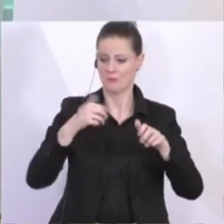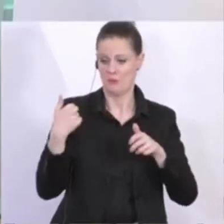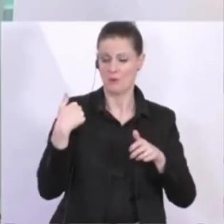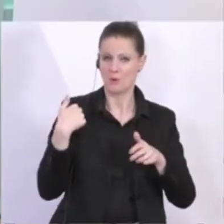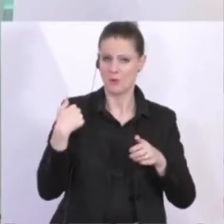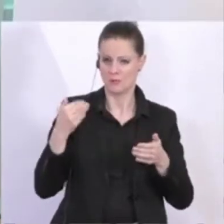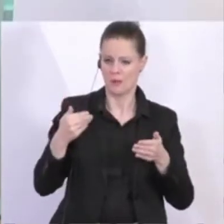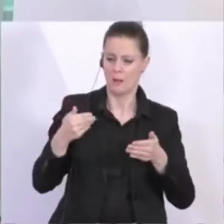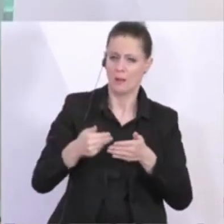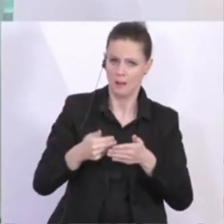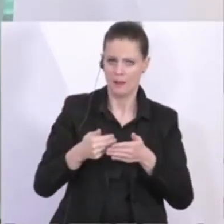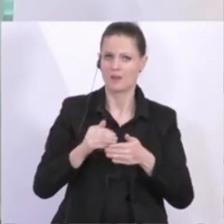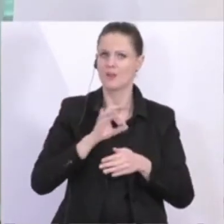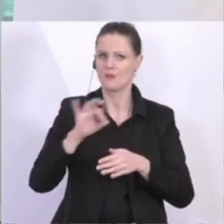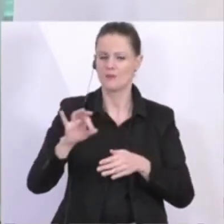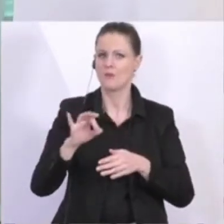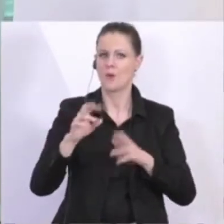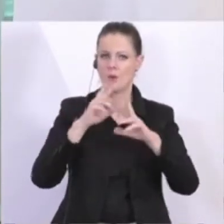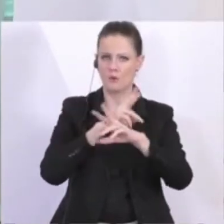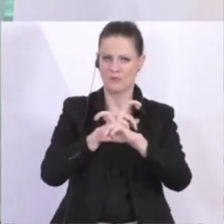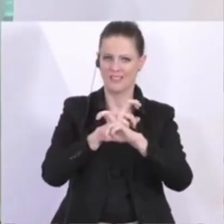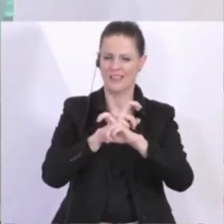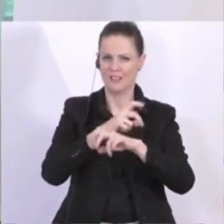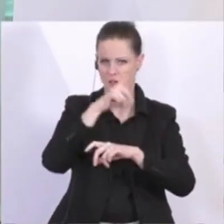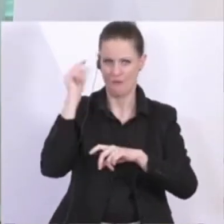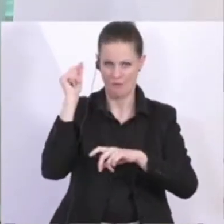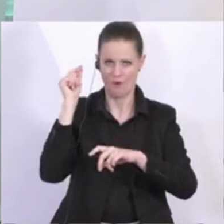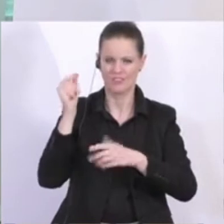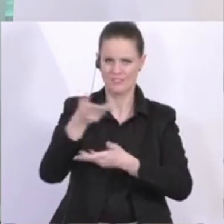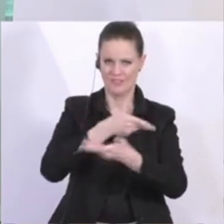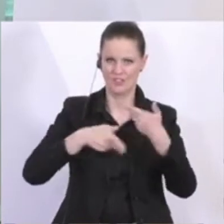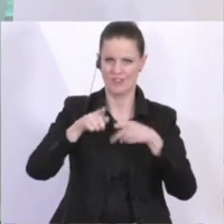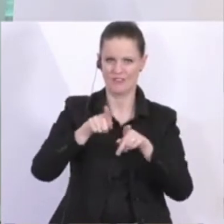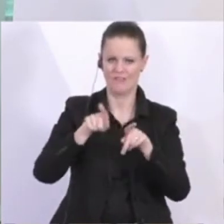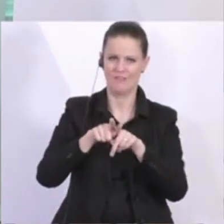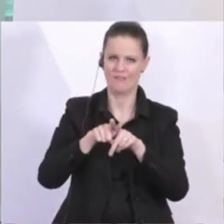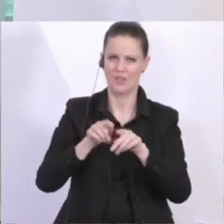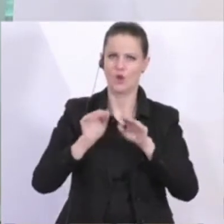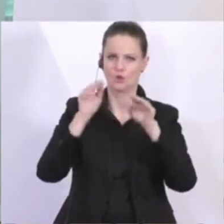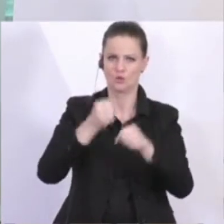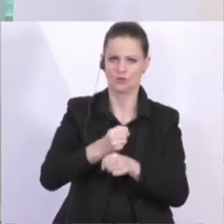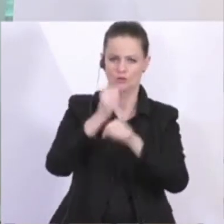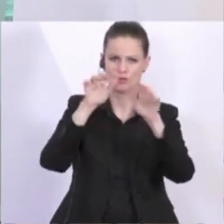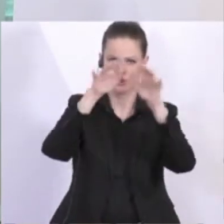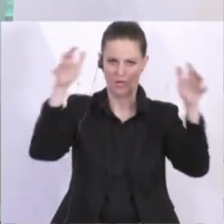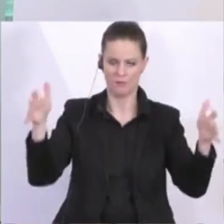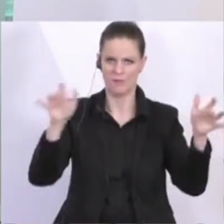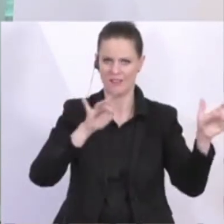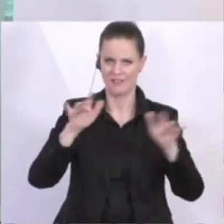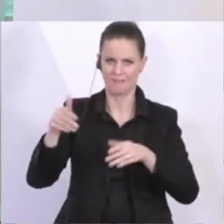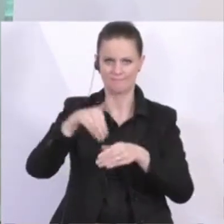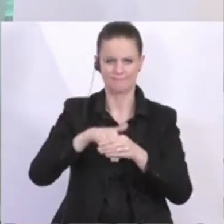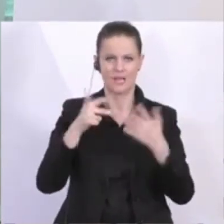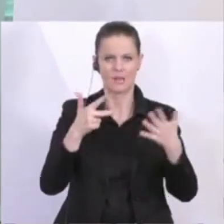einen Schutzschirm für die österreichische Volkswirtschaft aufgespannt in der Höhe von 38 Milliarden Euro. Wichtig in allen Bereichen